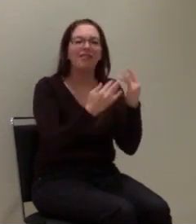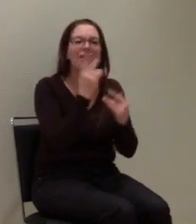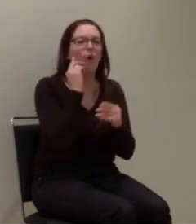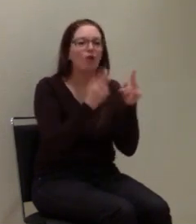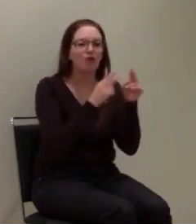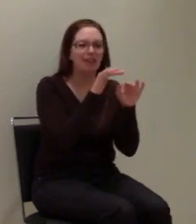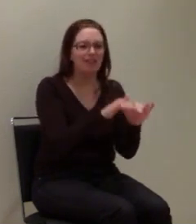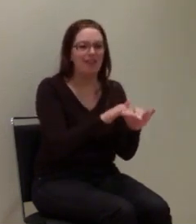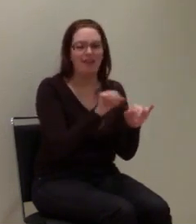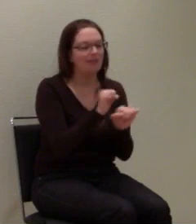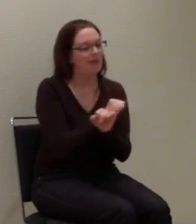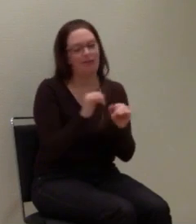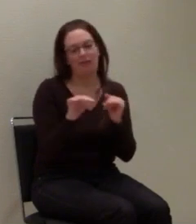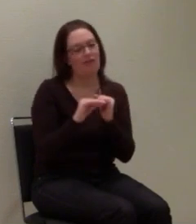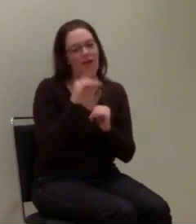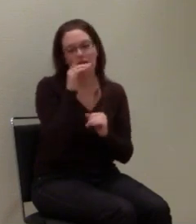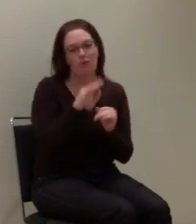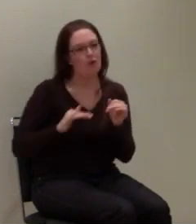vergleichen mit der in Deutschland.